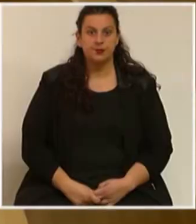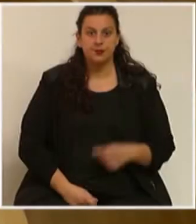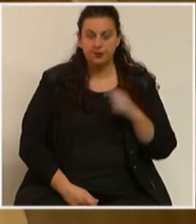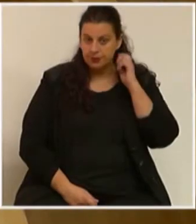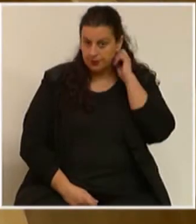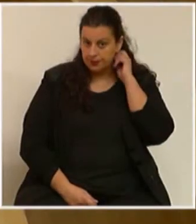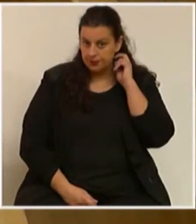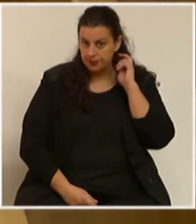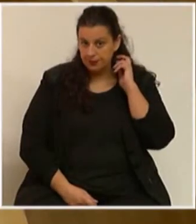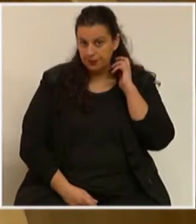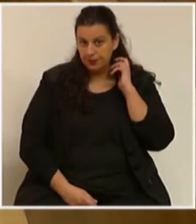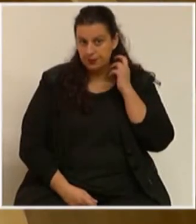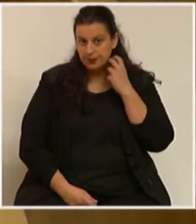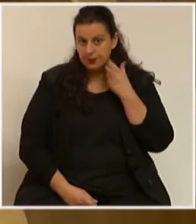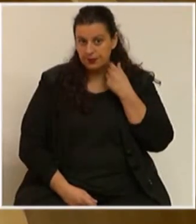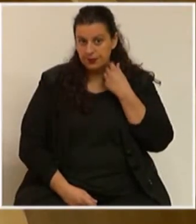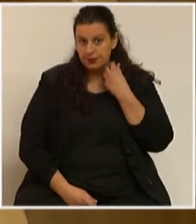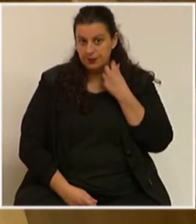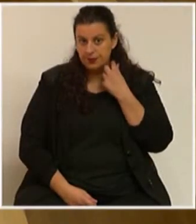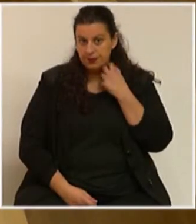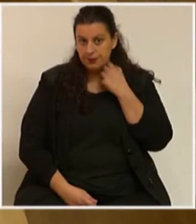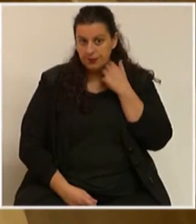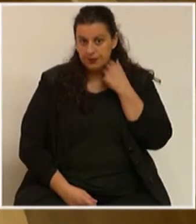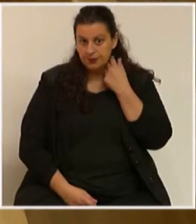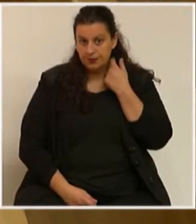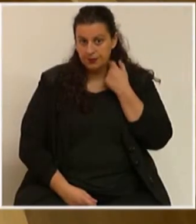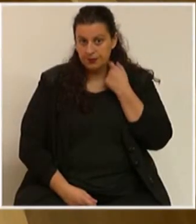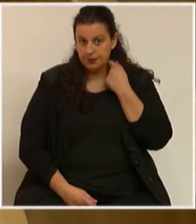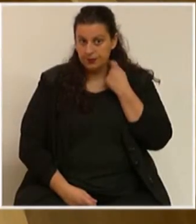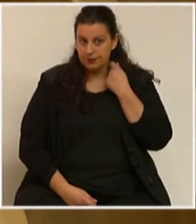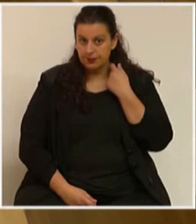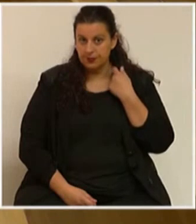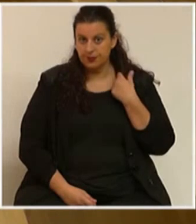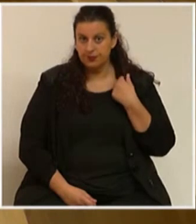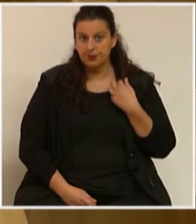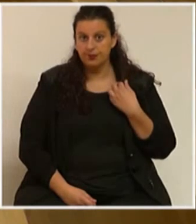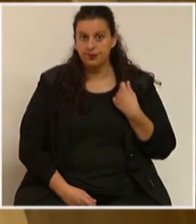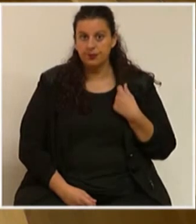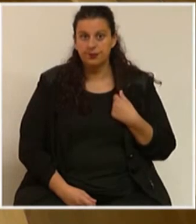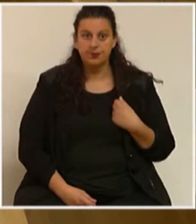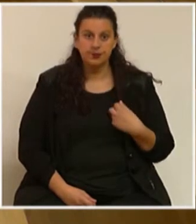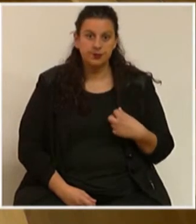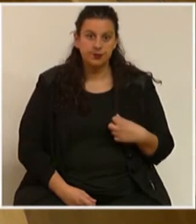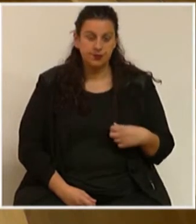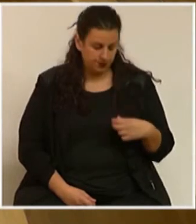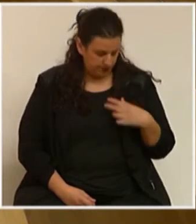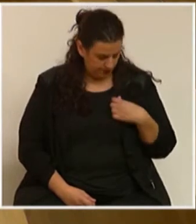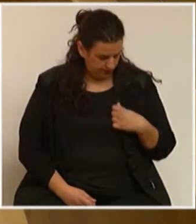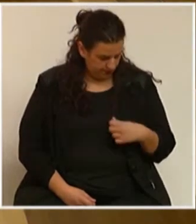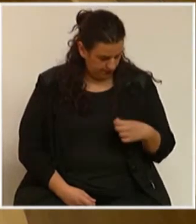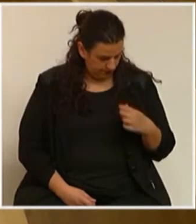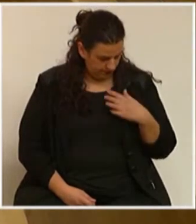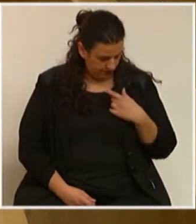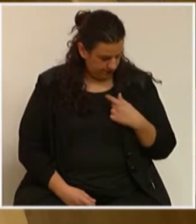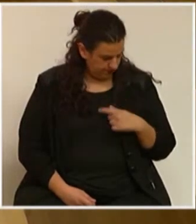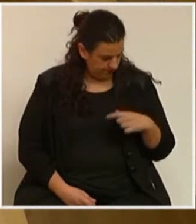parlem. Amazon ha lamentat que Compromís declinarà a participar en la reunió i ha dit que no es rendirà fins que aconsegueixen arribar a acords en els grans